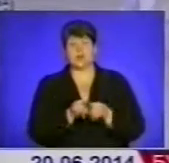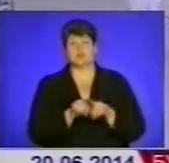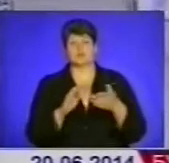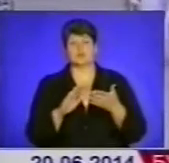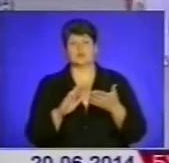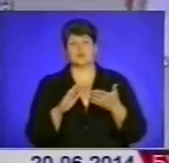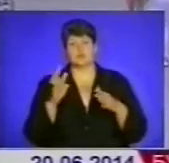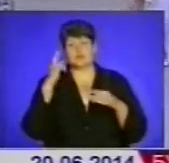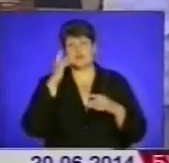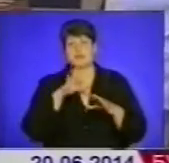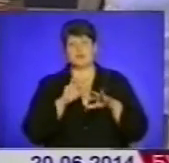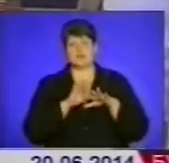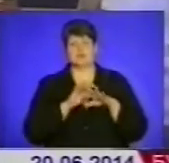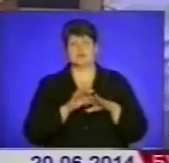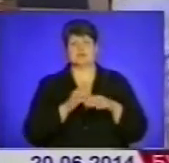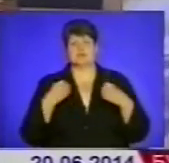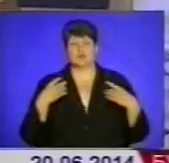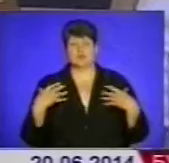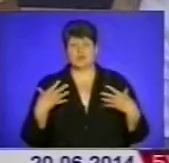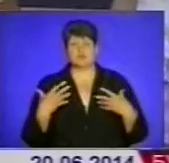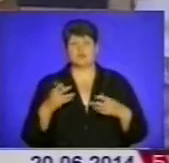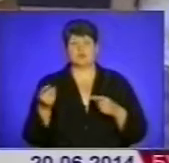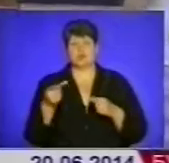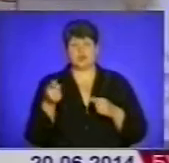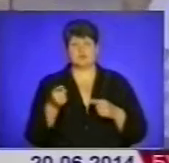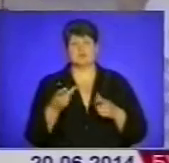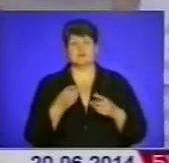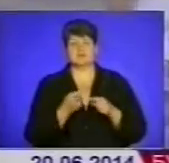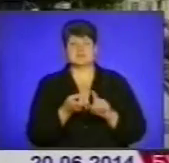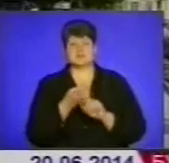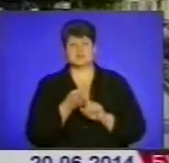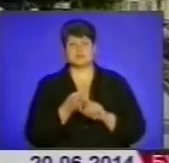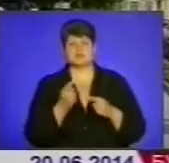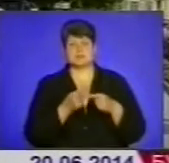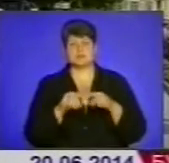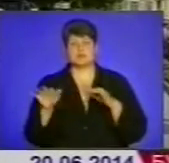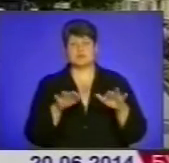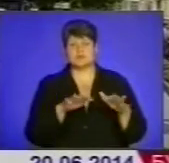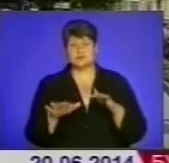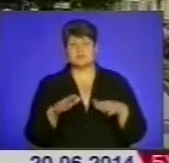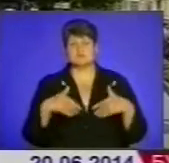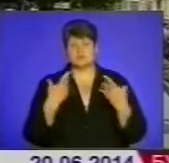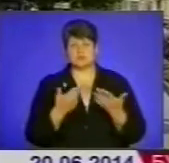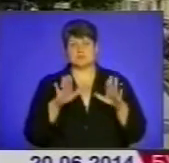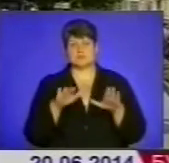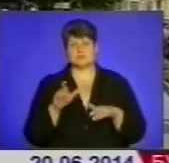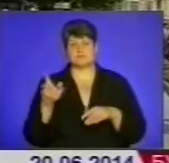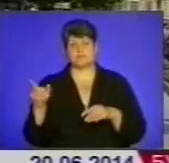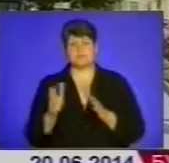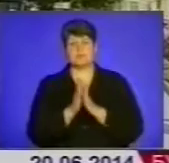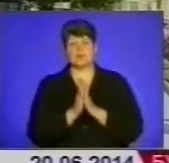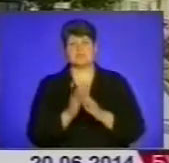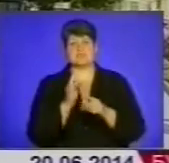не проводити пишних святкувань у Тернополі через криваві події в Україні – до міської ради звернулися деякі місцеві жителі. Просять